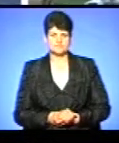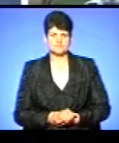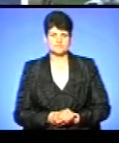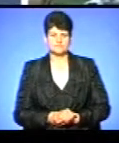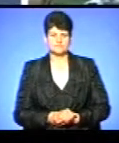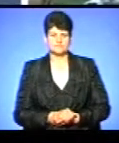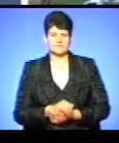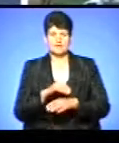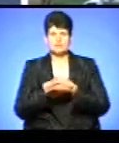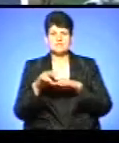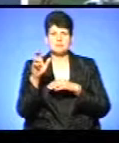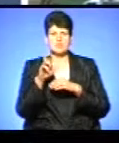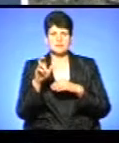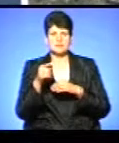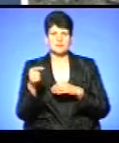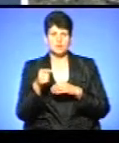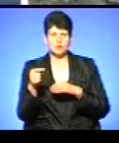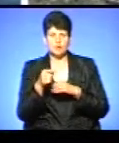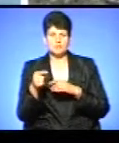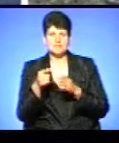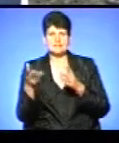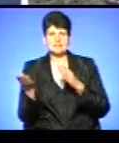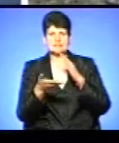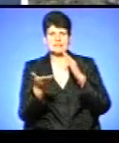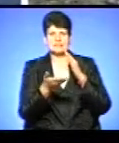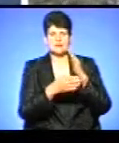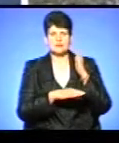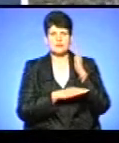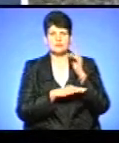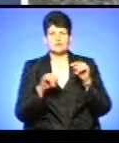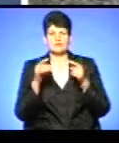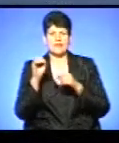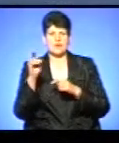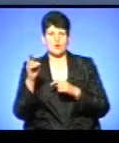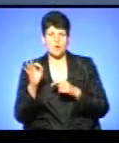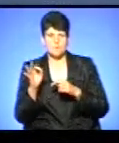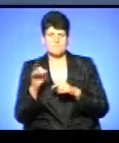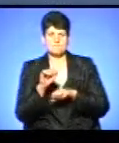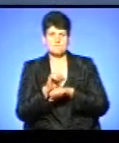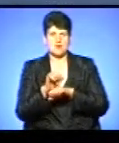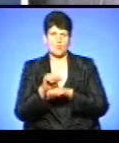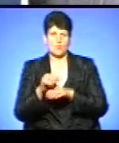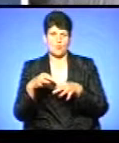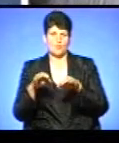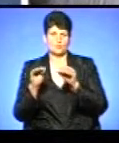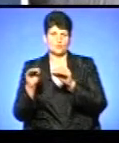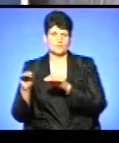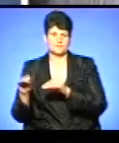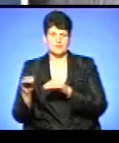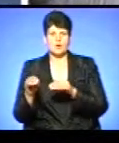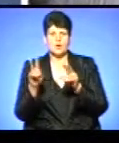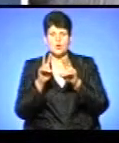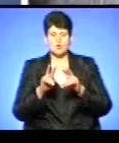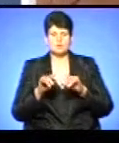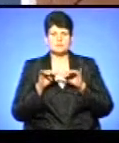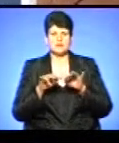На вулиці Бережанська у Тернополі зрізають дерева, щоб створити екопарковку. Розгляд справи